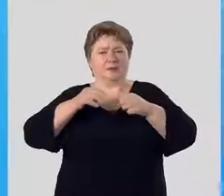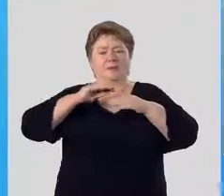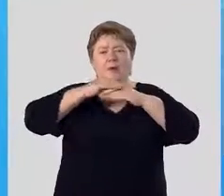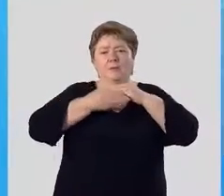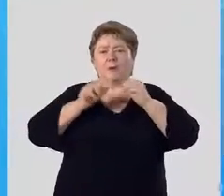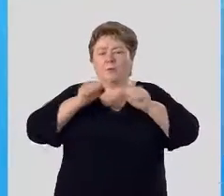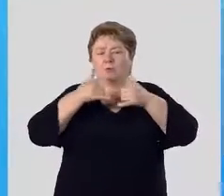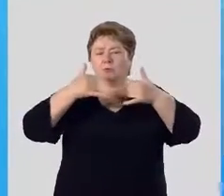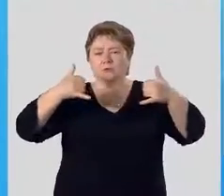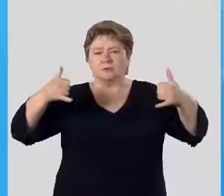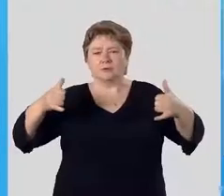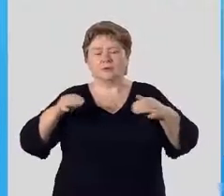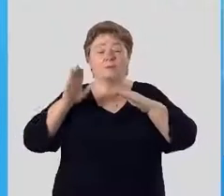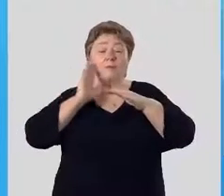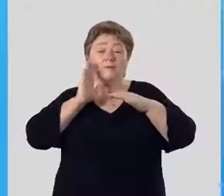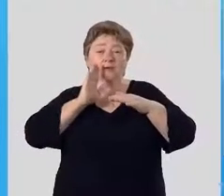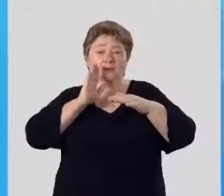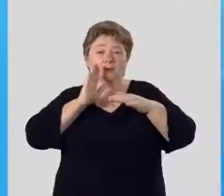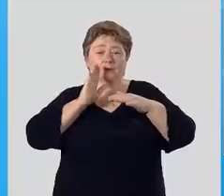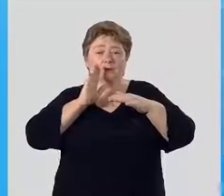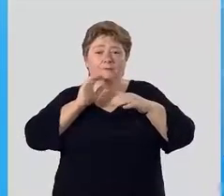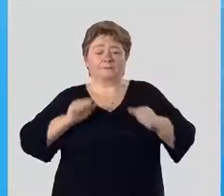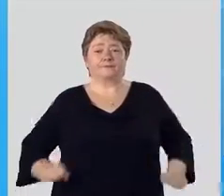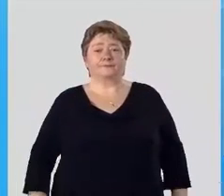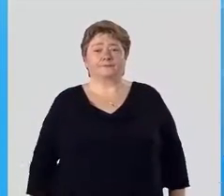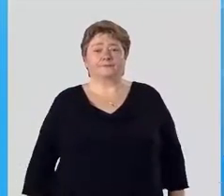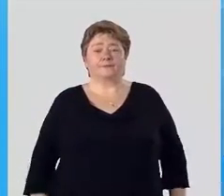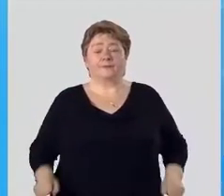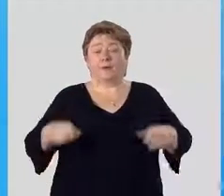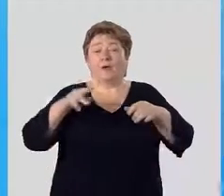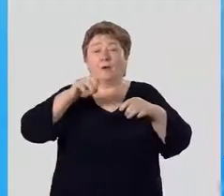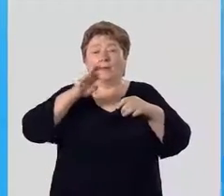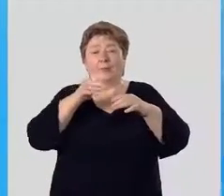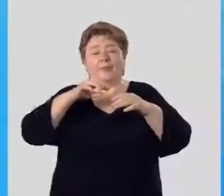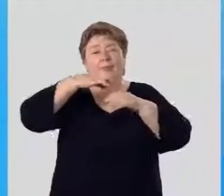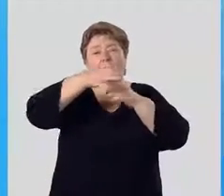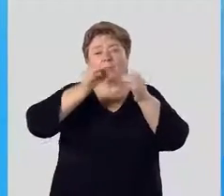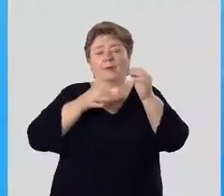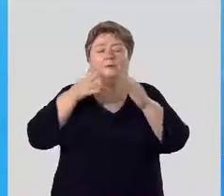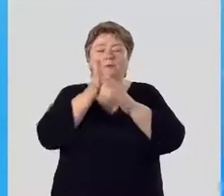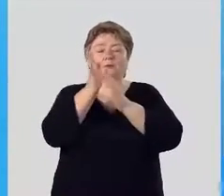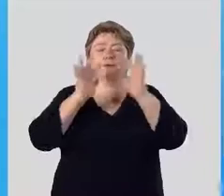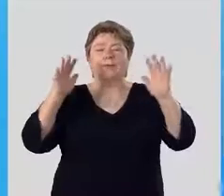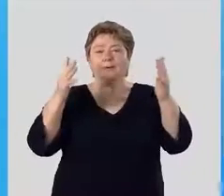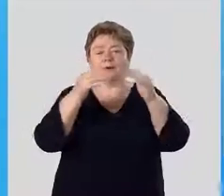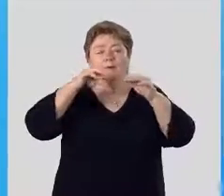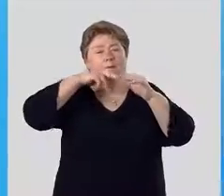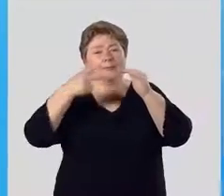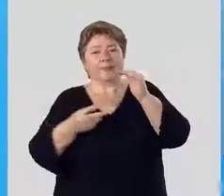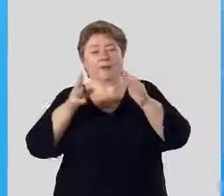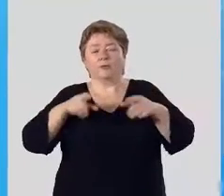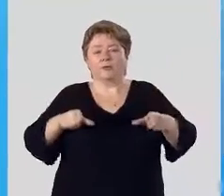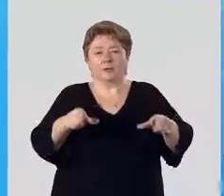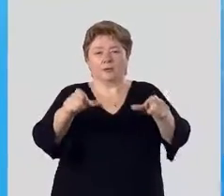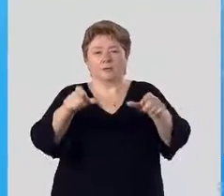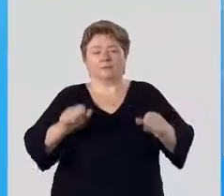могут распространяться по воде. Так плоды пальм, растущих в лесу, попадают в реки.